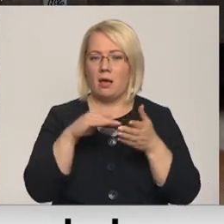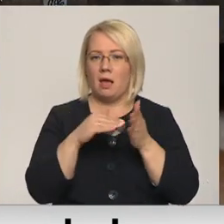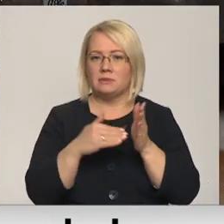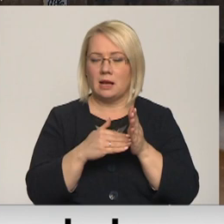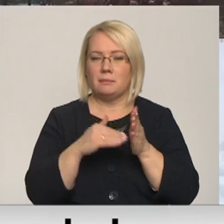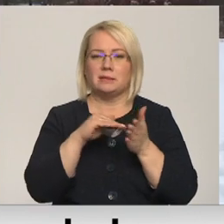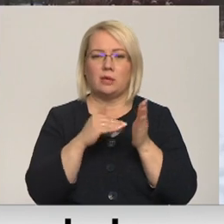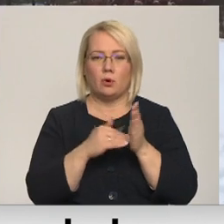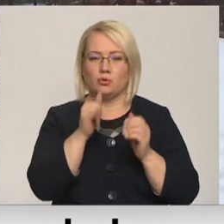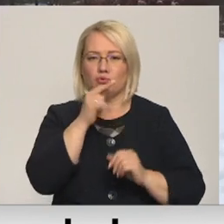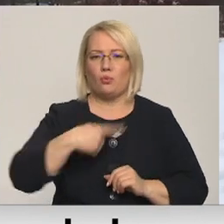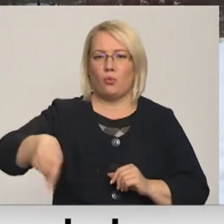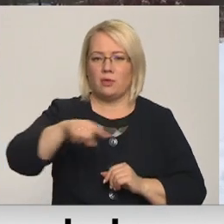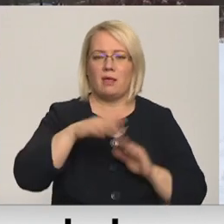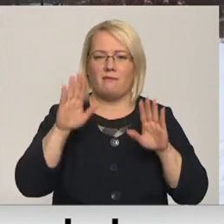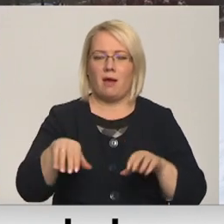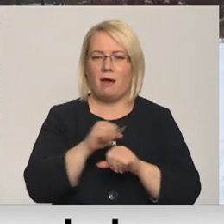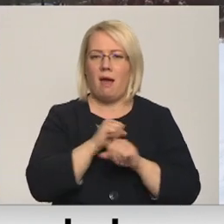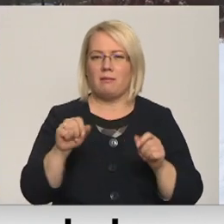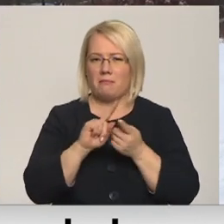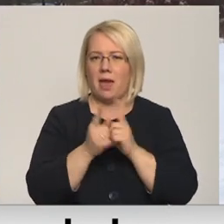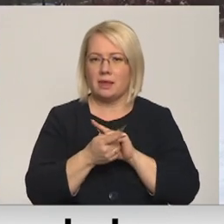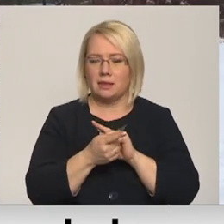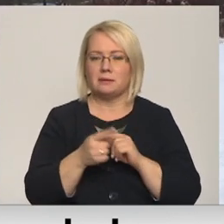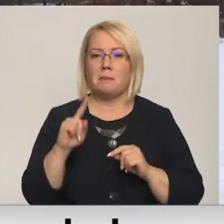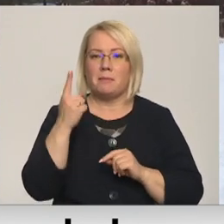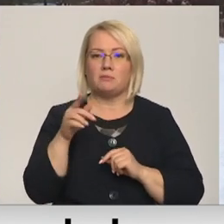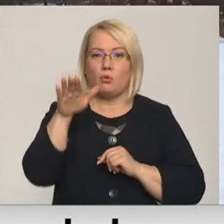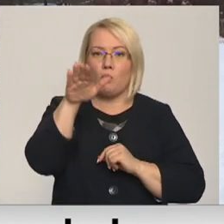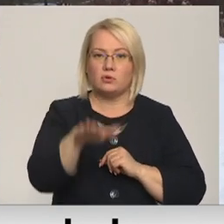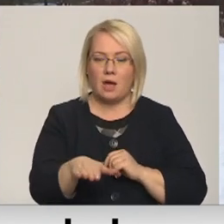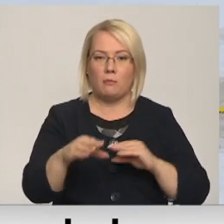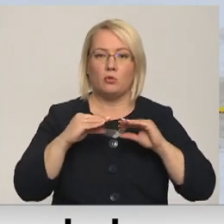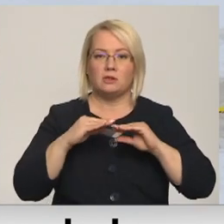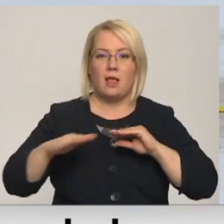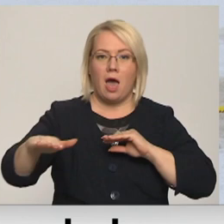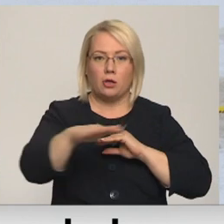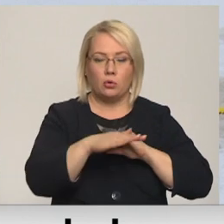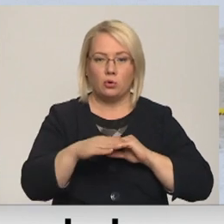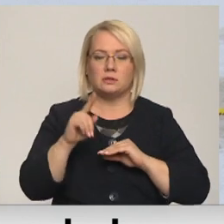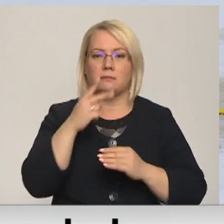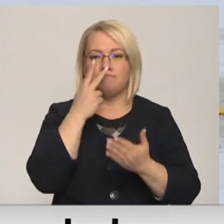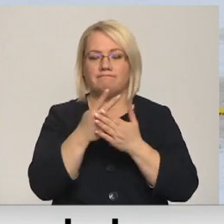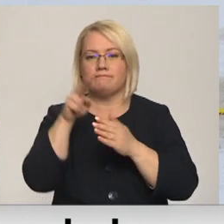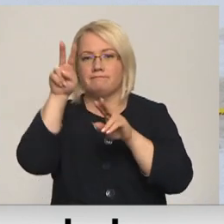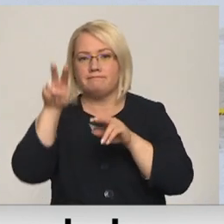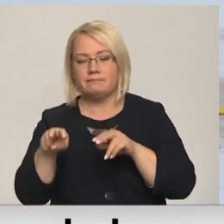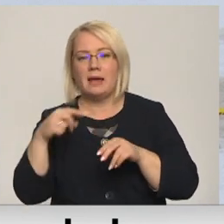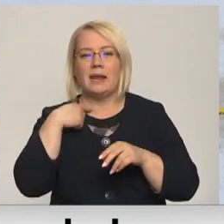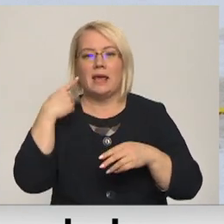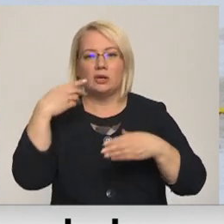situāciju uz ūdens tilpnēm var strauji mainīties. Tādēļ pirms kāpšanas uz ledus ieteicams Rīgas domes mājas lapā